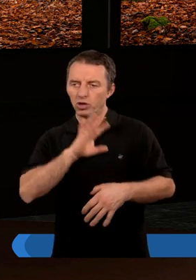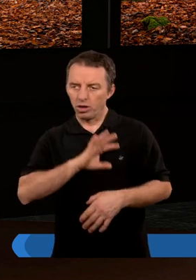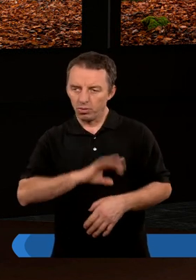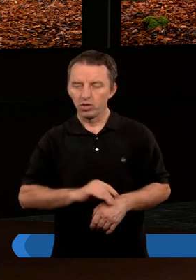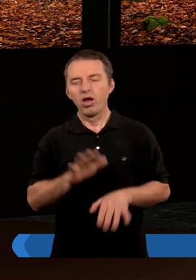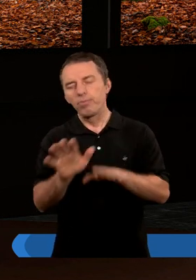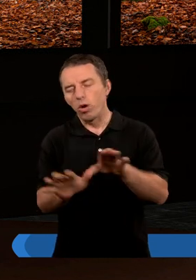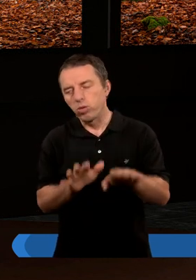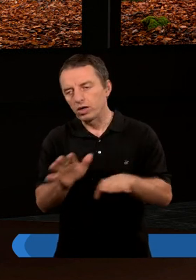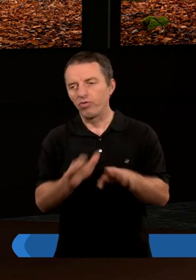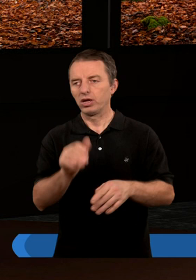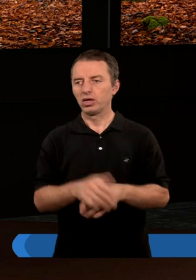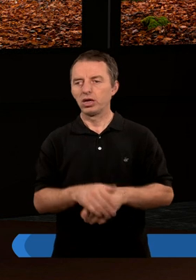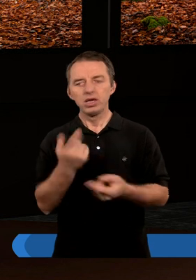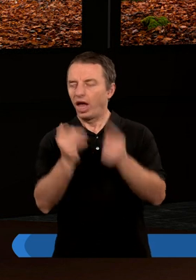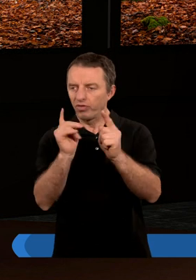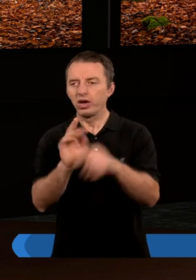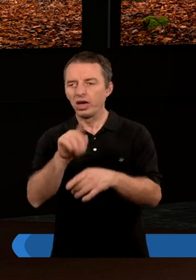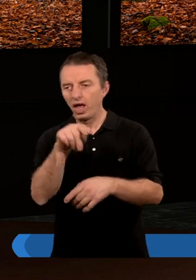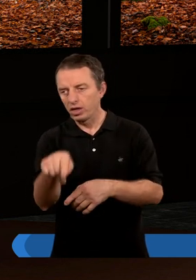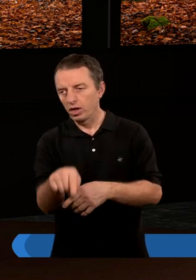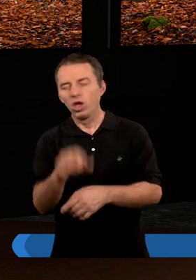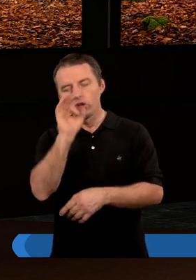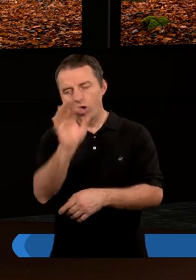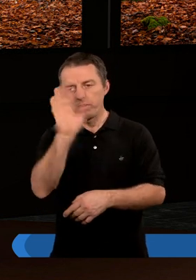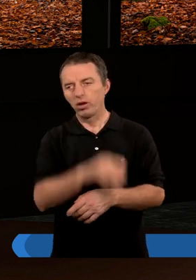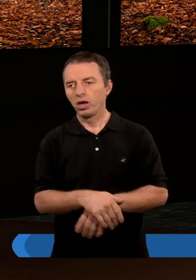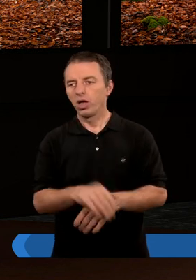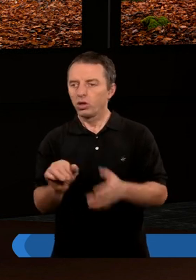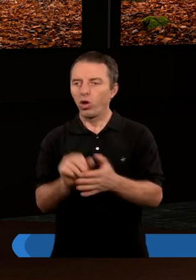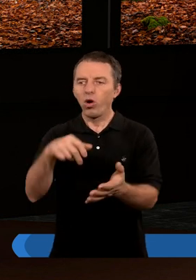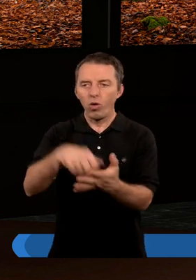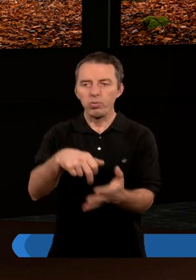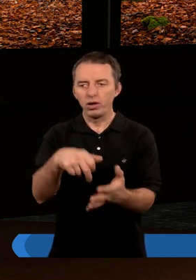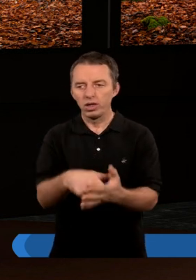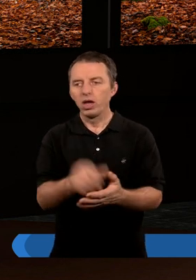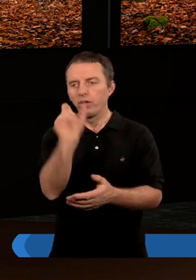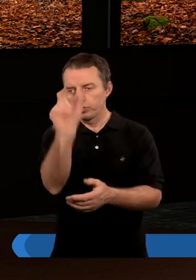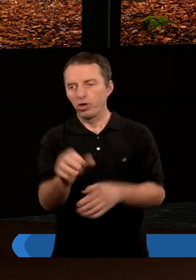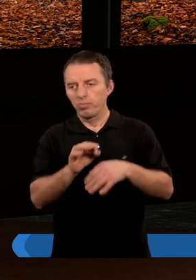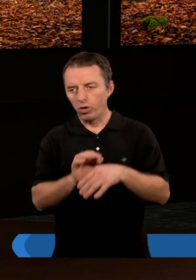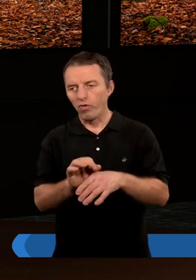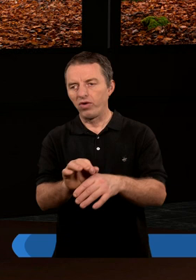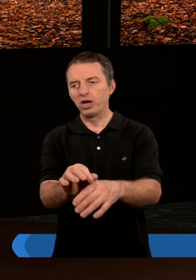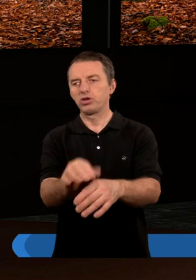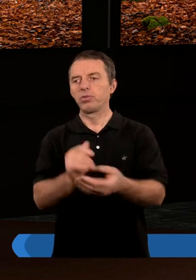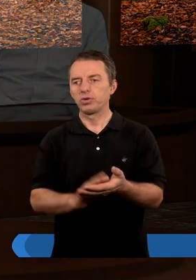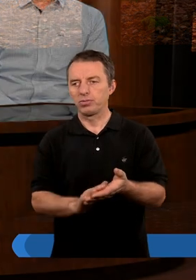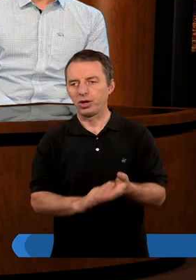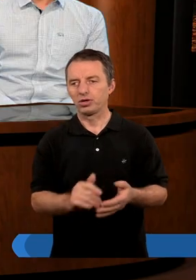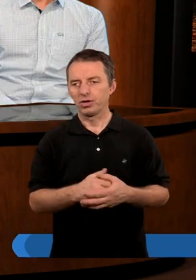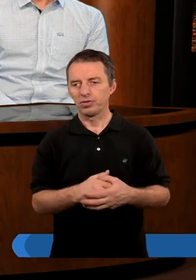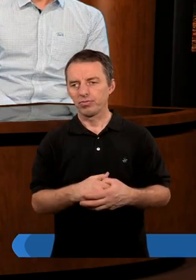i cierpliwości i pobłażliwości, nie zważając na to, że dobroć Boża do upamiętania cię prowadzi. Przepraszam.